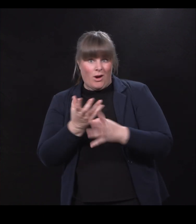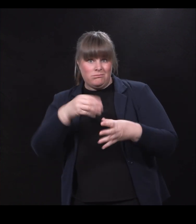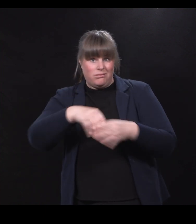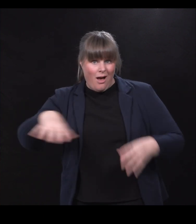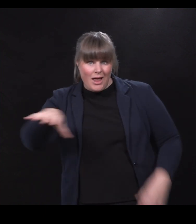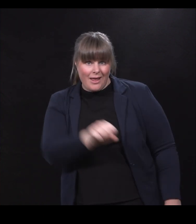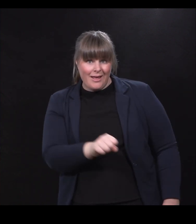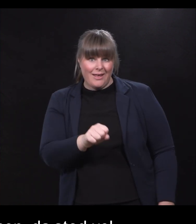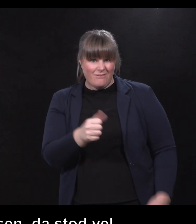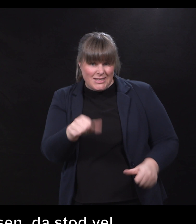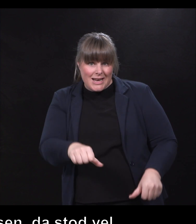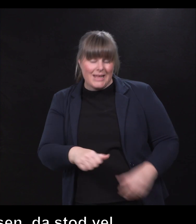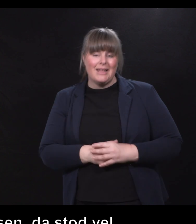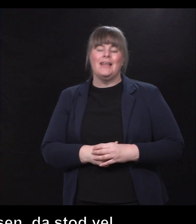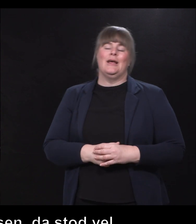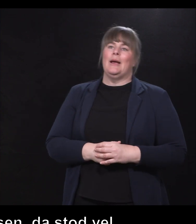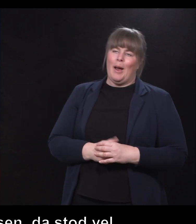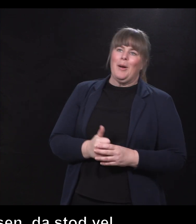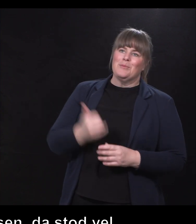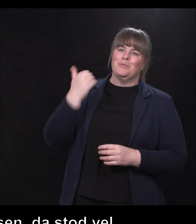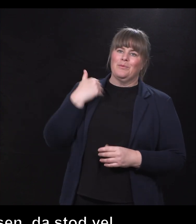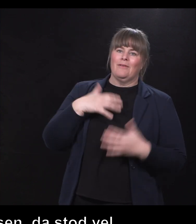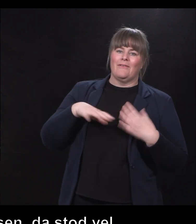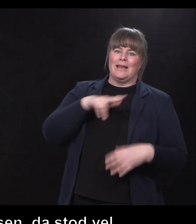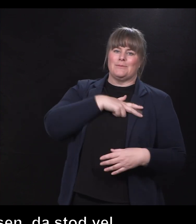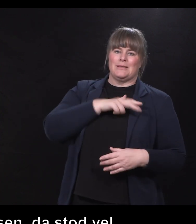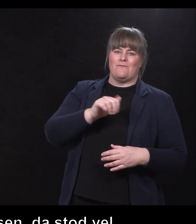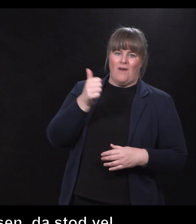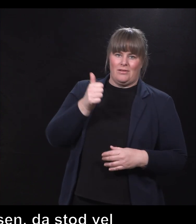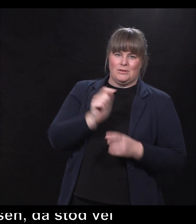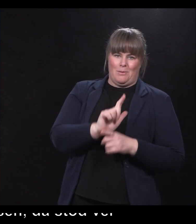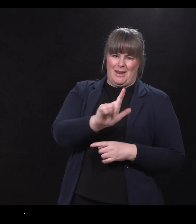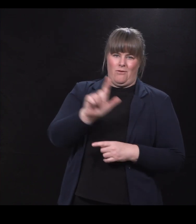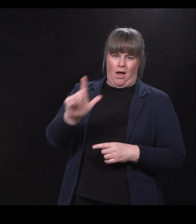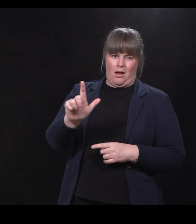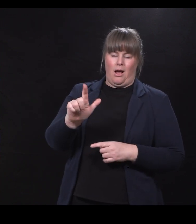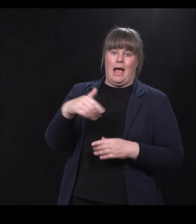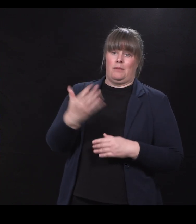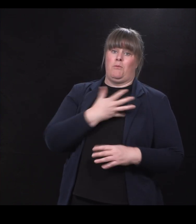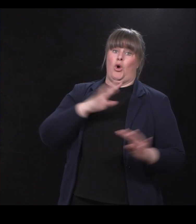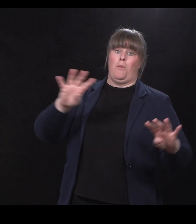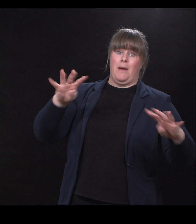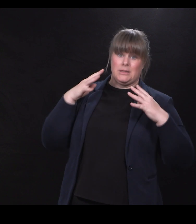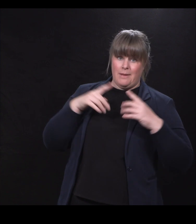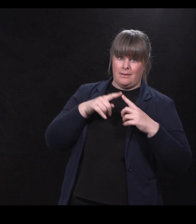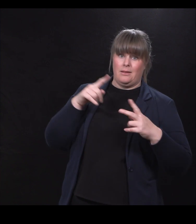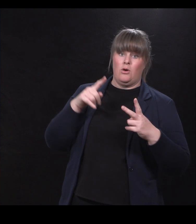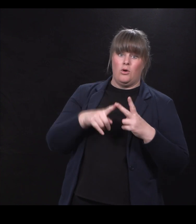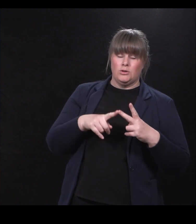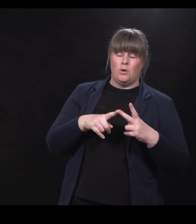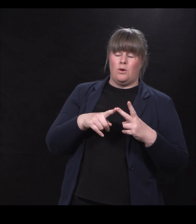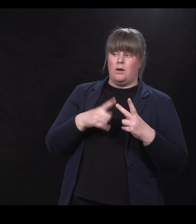Ja, etter vi vant frivillighetsprisen som LIV-laga, fikk vi mye oppmerksomhet, så vant vi en av